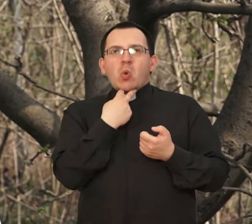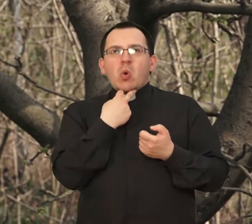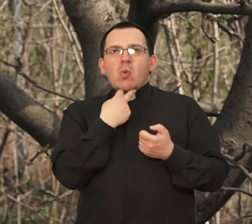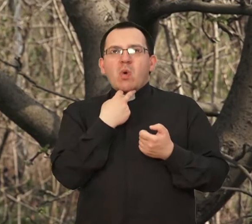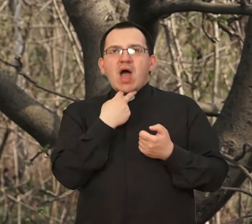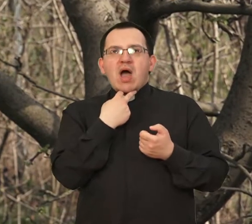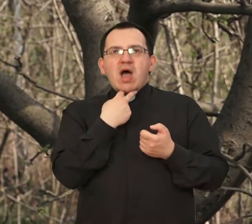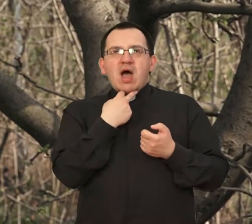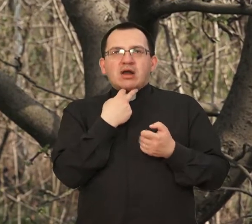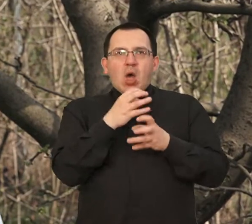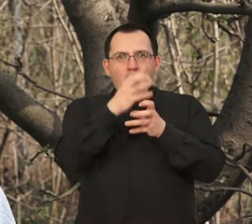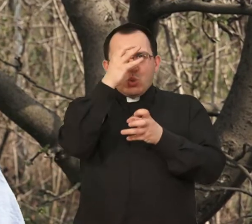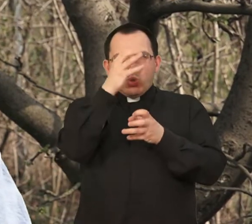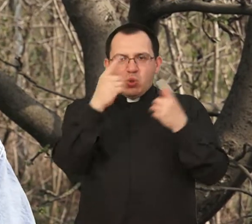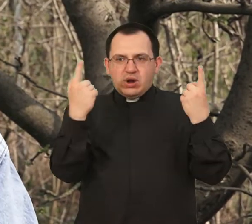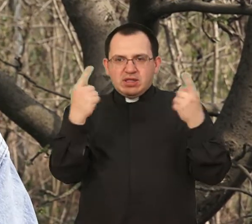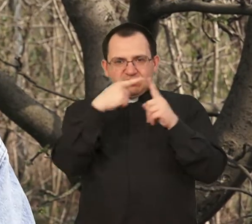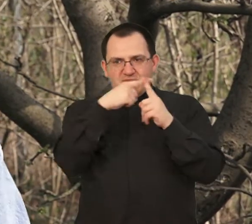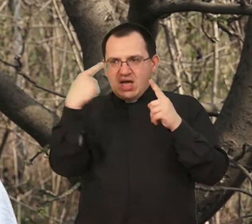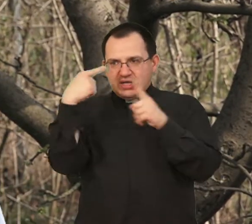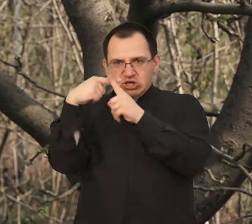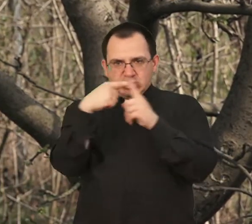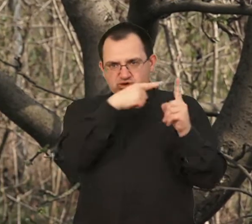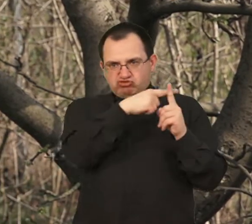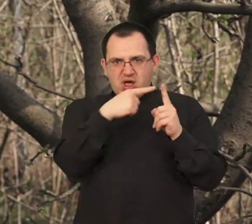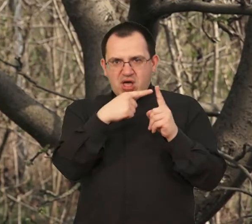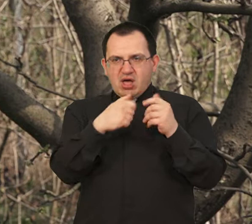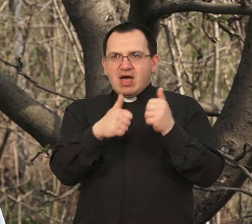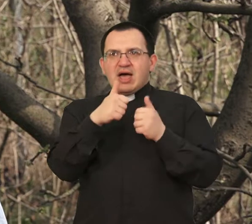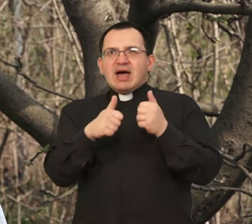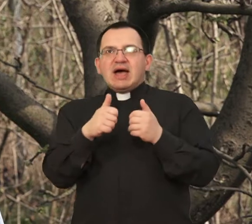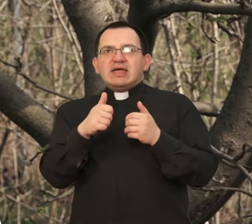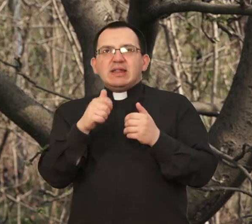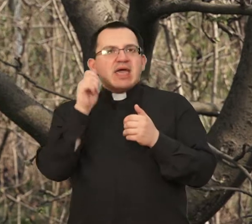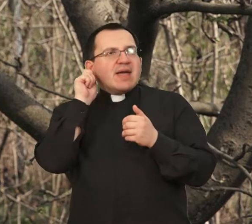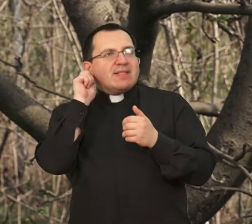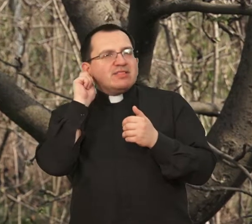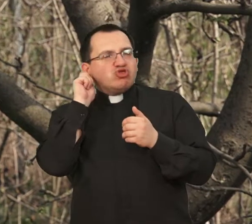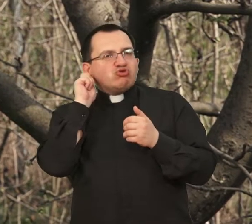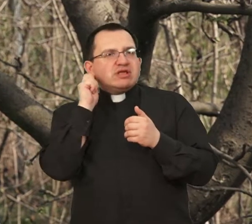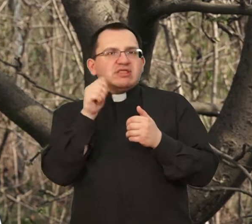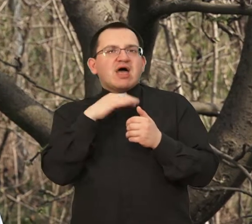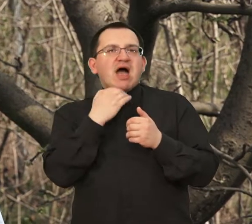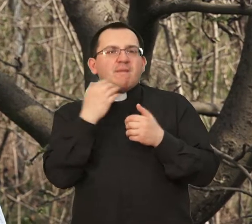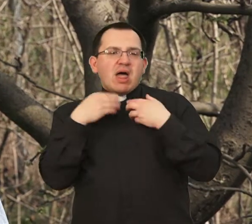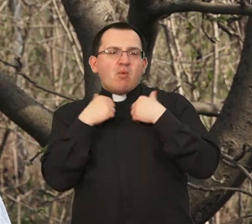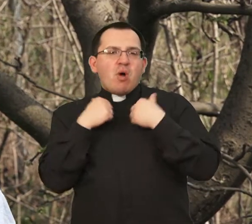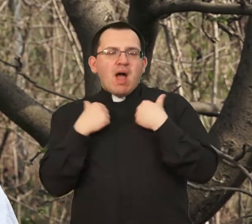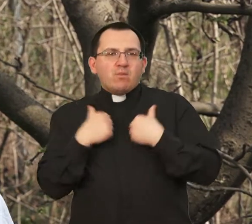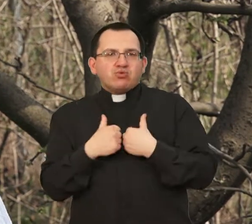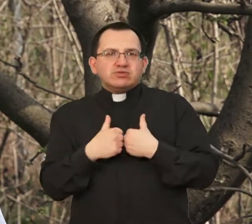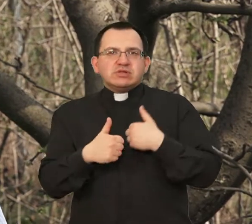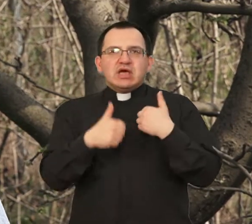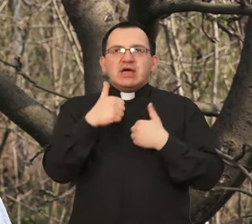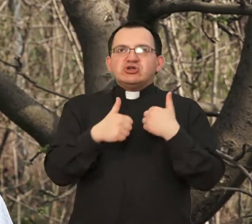znači, vodotvoran između dva križa, onda djevojčita u Palomka Putiću, i tako još ne, onda one